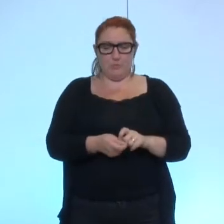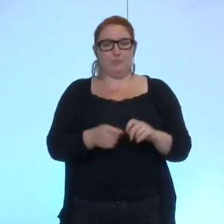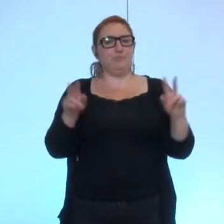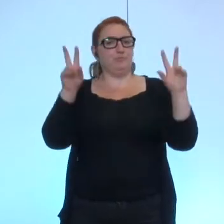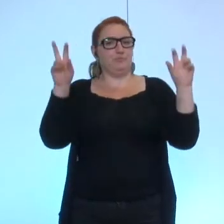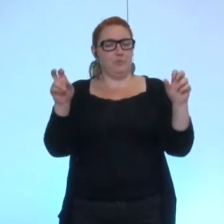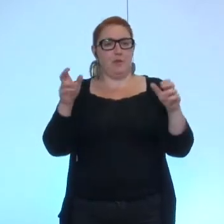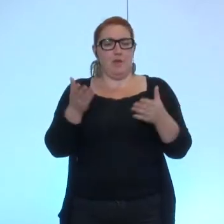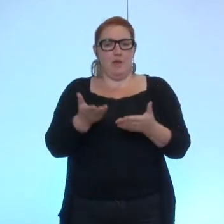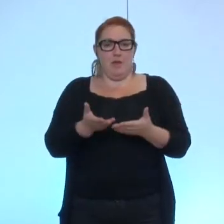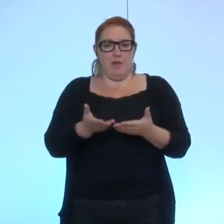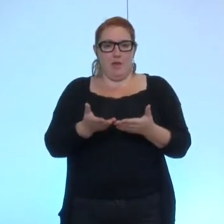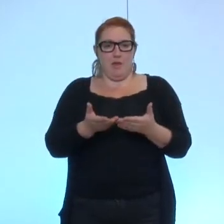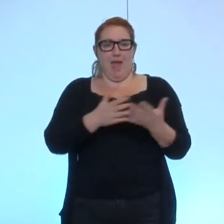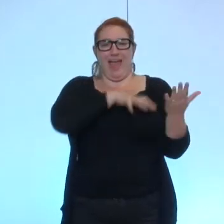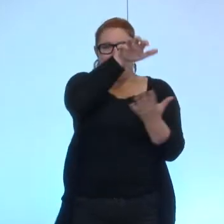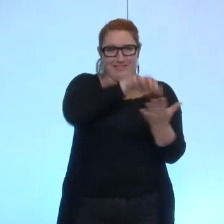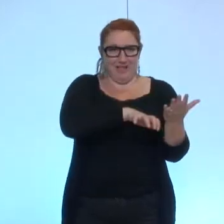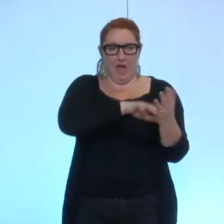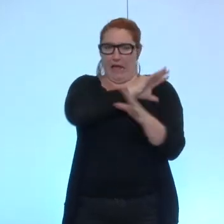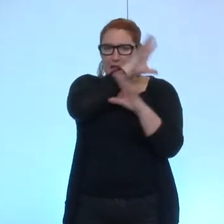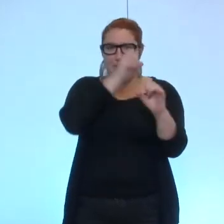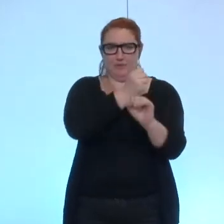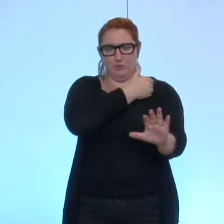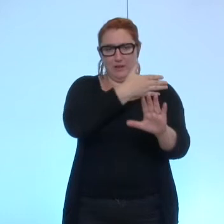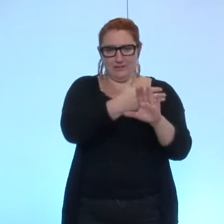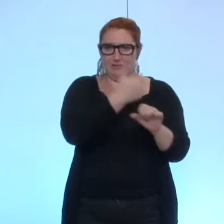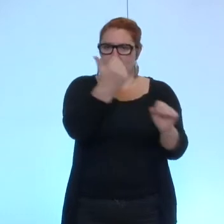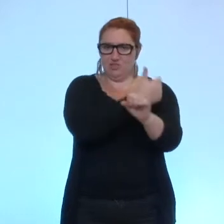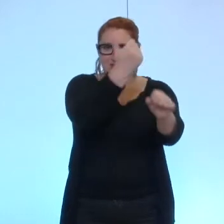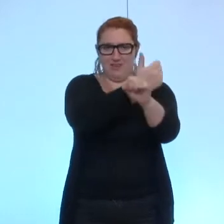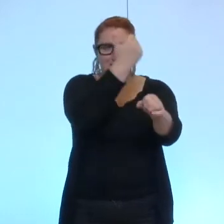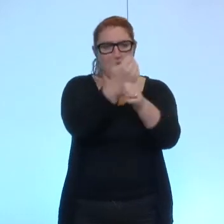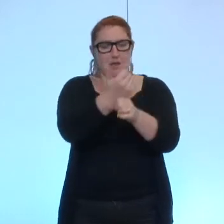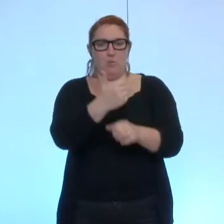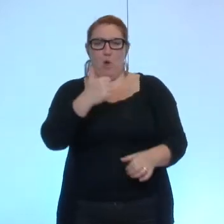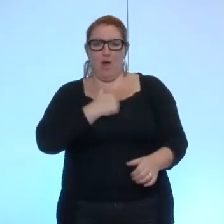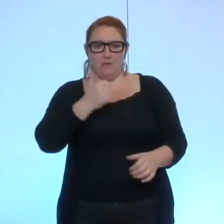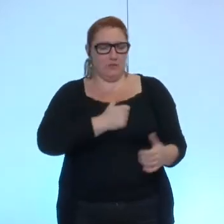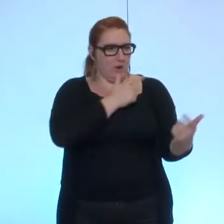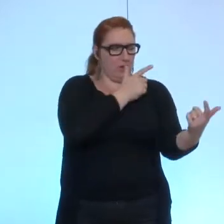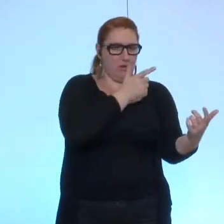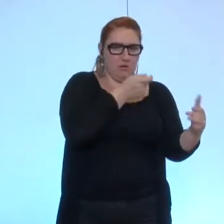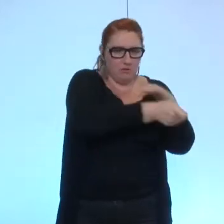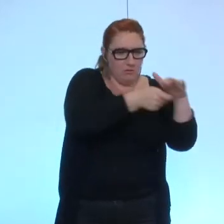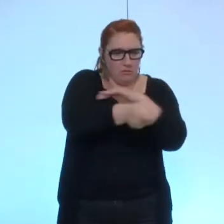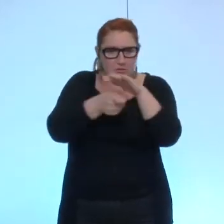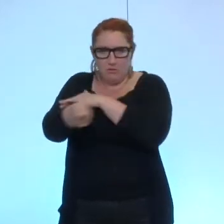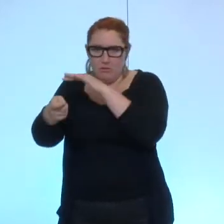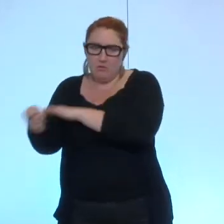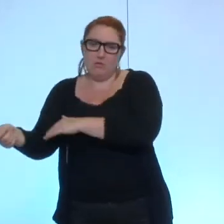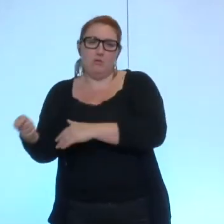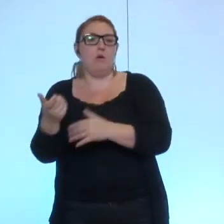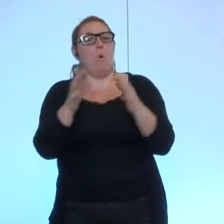état récapitulatif individuel des aides versées aux élus bénéficiaires sera communiqué en conseil municipal au titre de chaque année